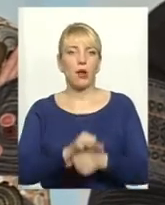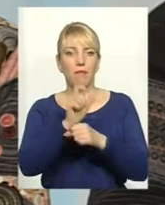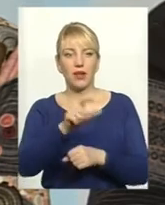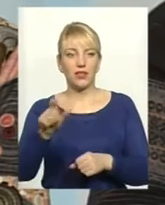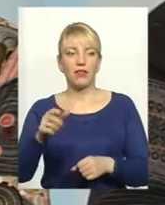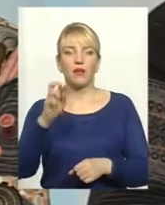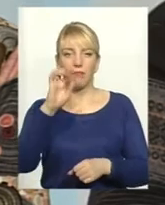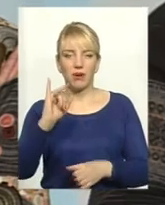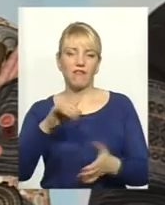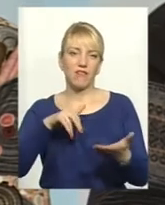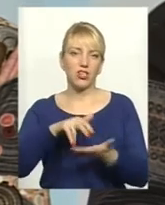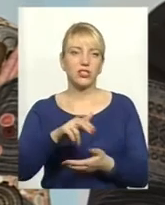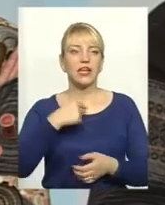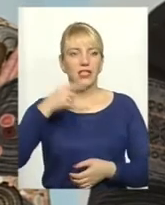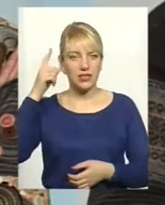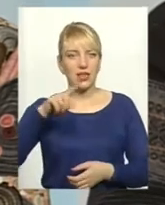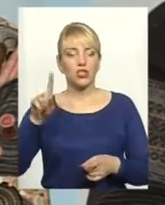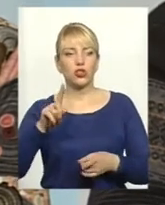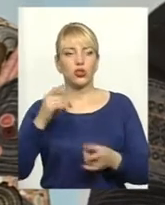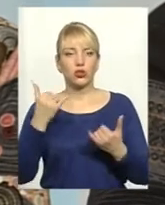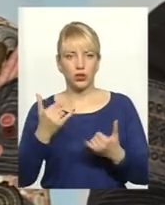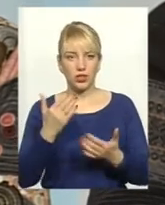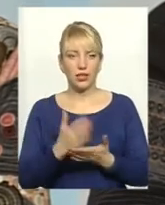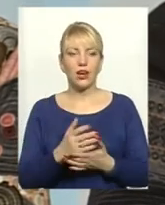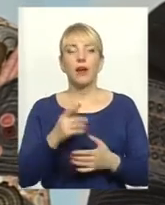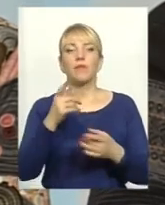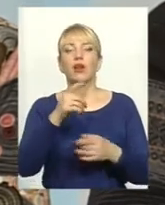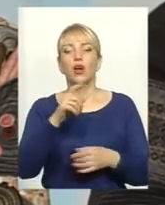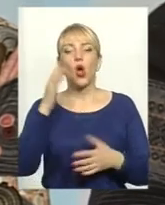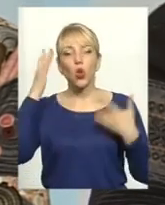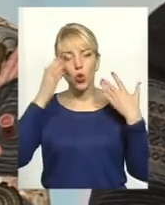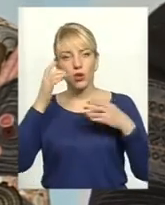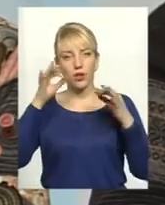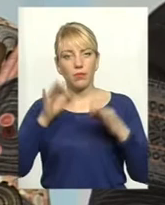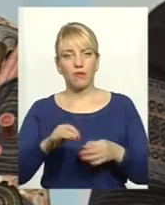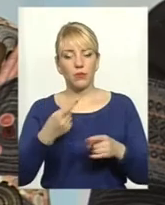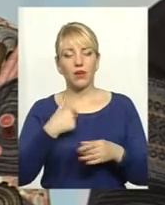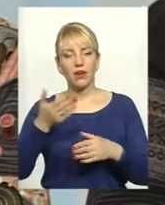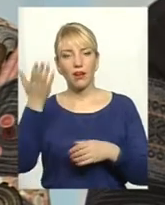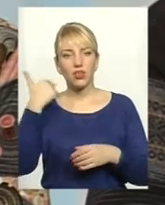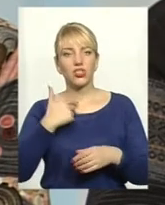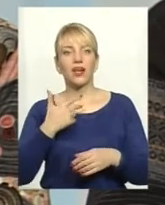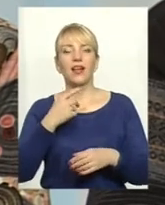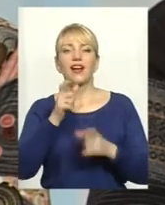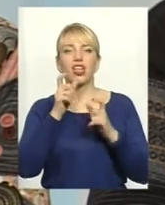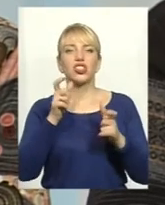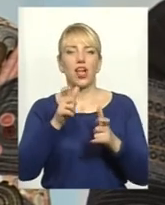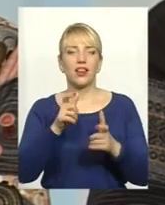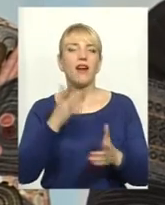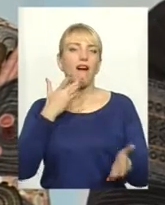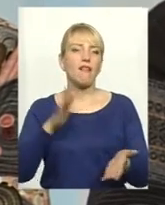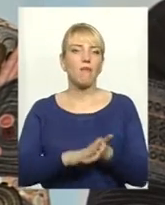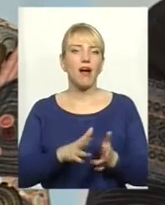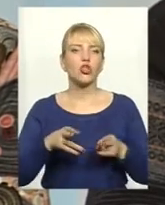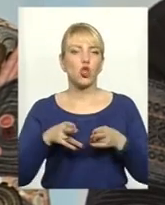ми би вийшли аби знали те, що є сьогодні. І логіка їхня дуже проста, тому що ми тоді кричали «ганьба злодіям». І сьогодні є